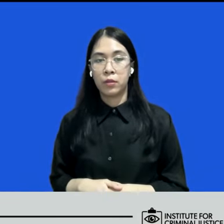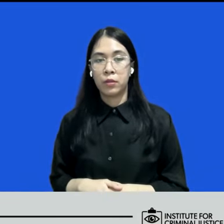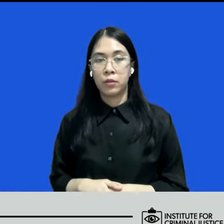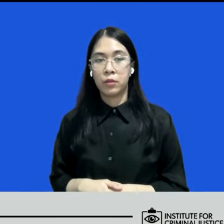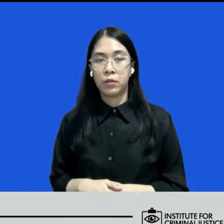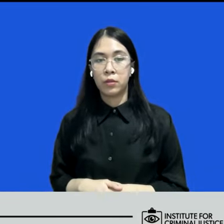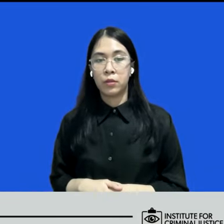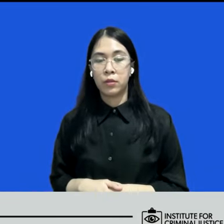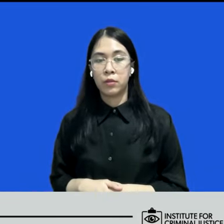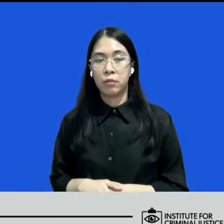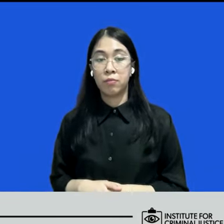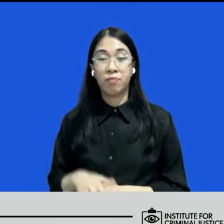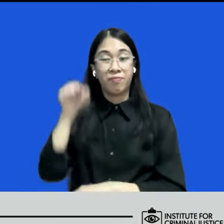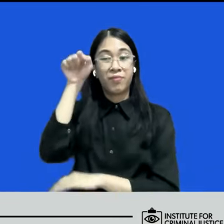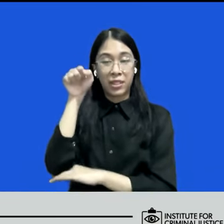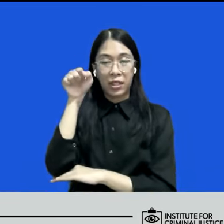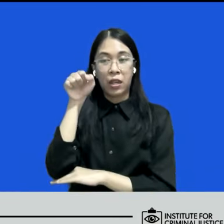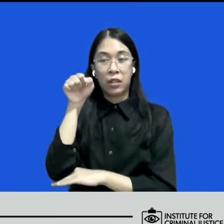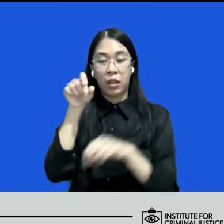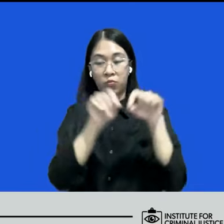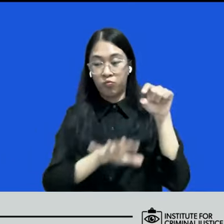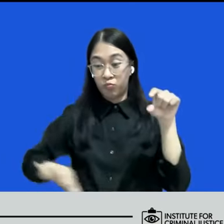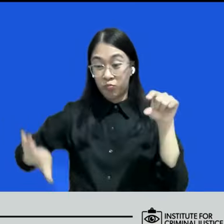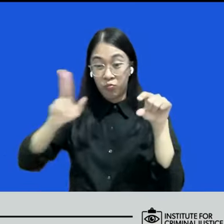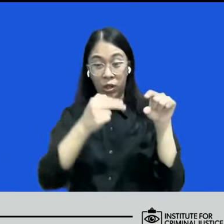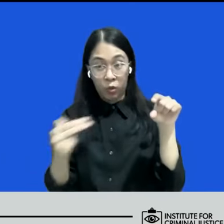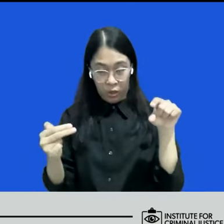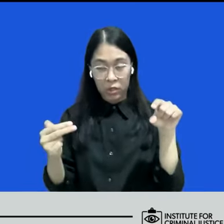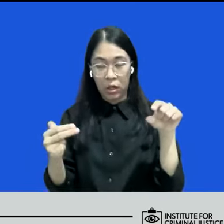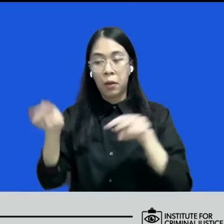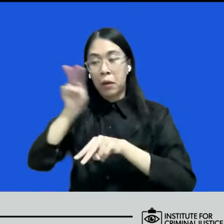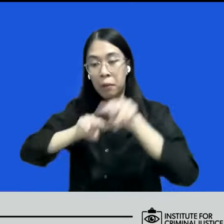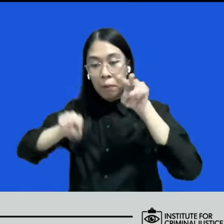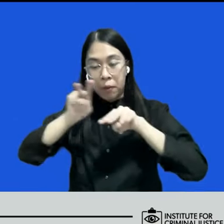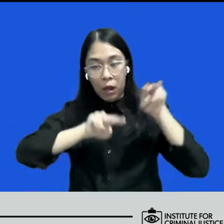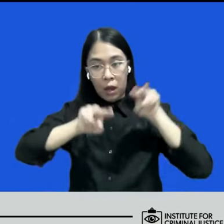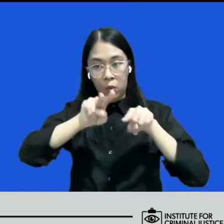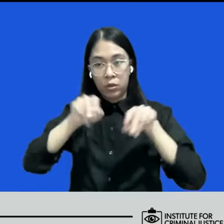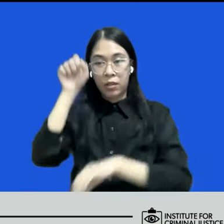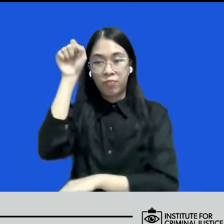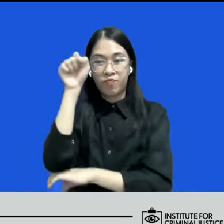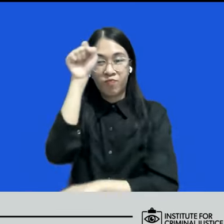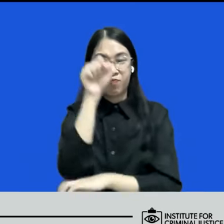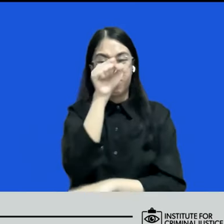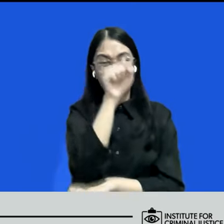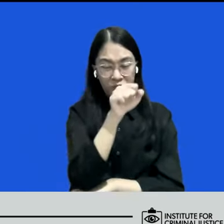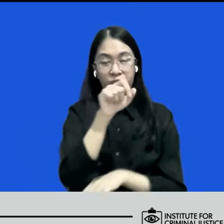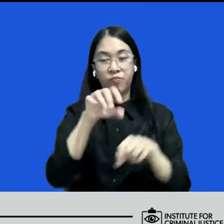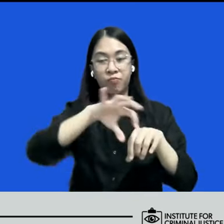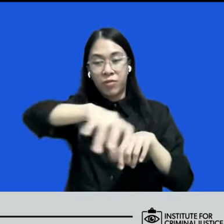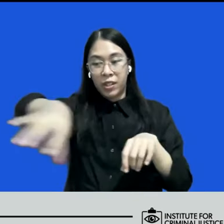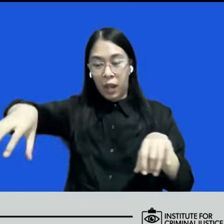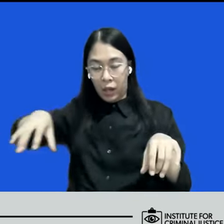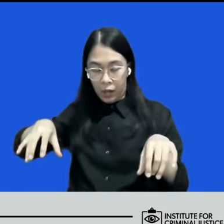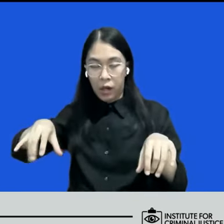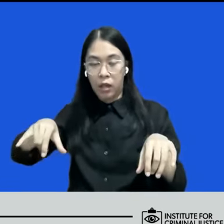kejahatan itu kan terjadi di seluruh Indonesia dan pengawasan kejahatan kejahatan yang terjadi di daerah itu